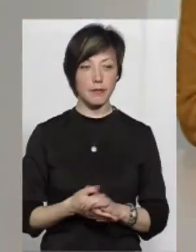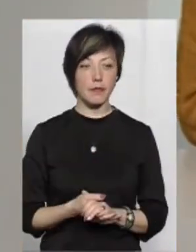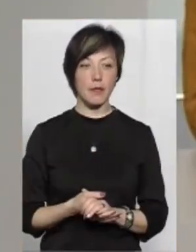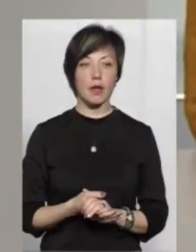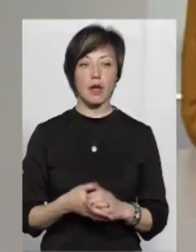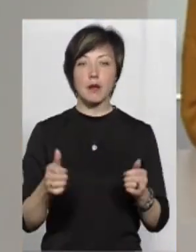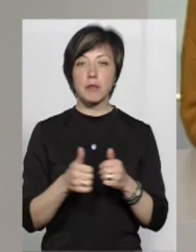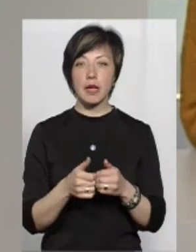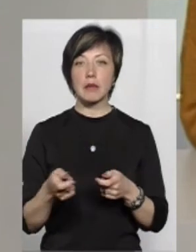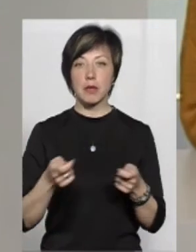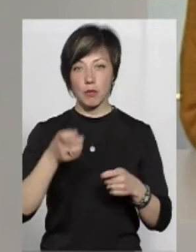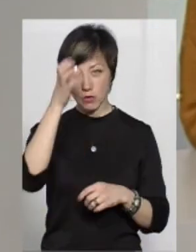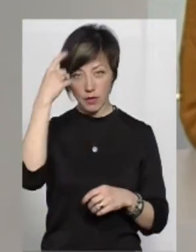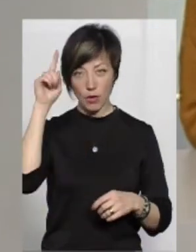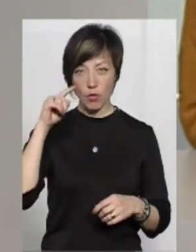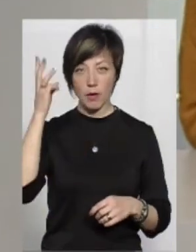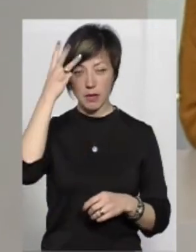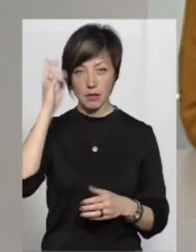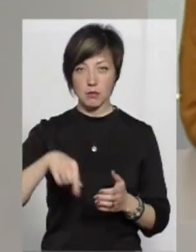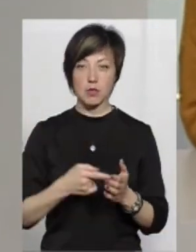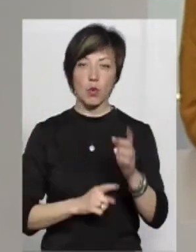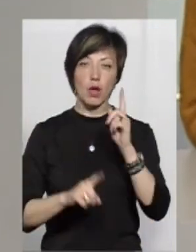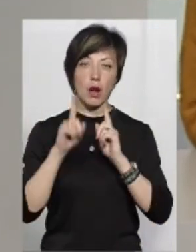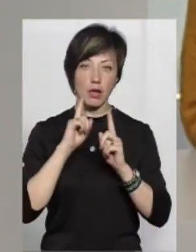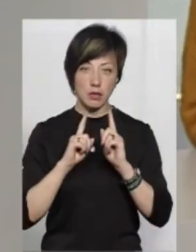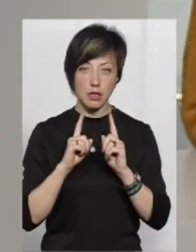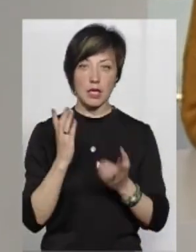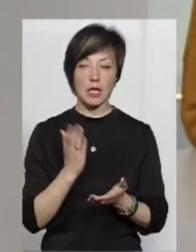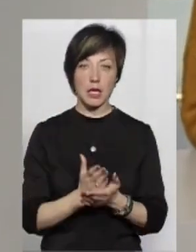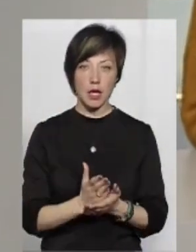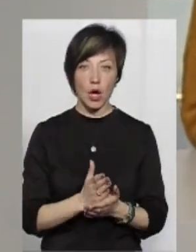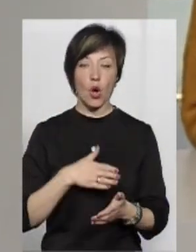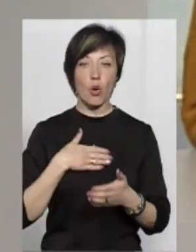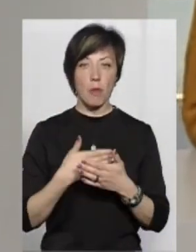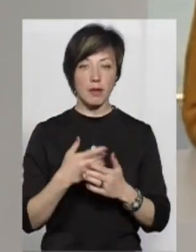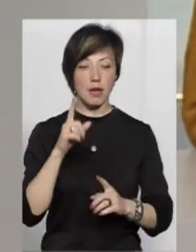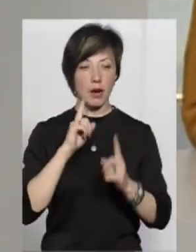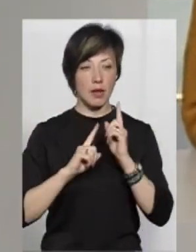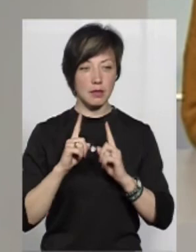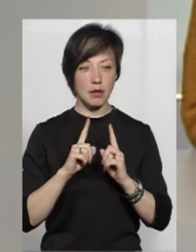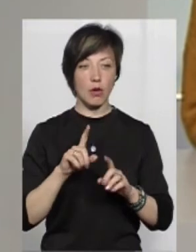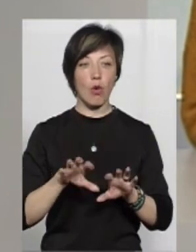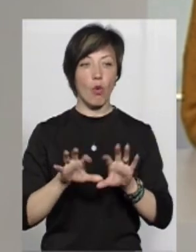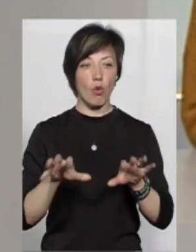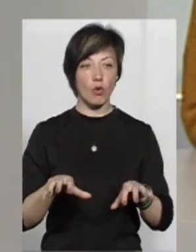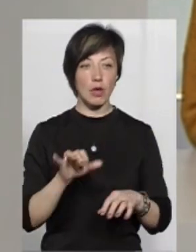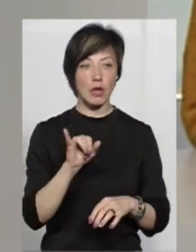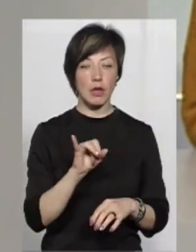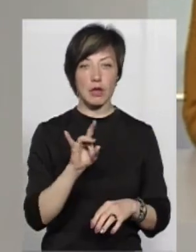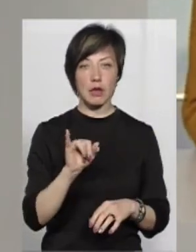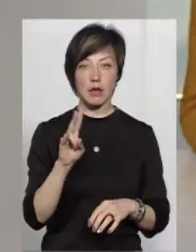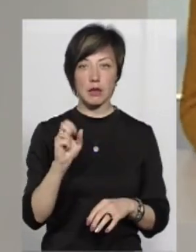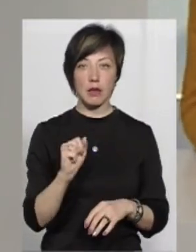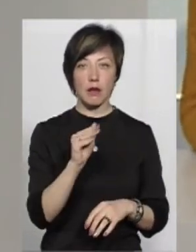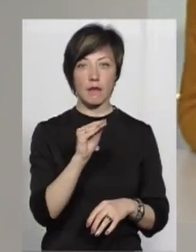При Департаменті освіти та науки Хмельницької міської ради є громадська рада. Її голову Ірину